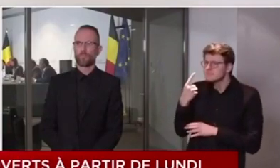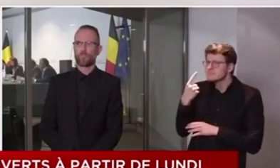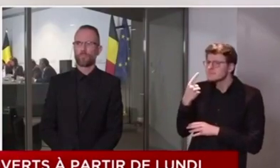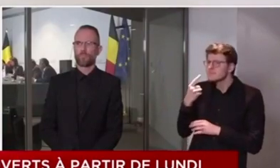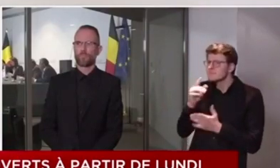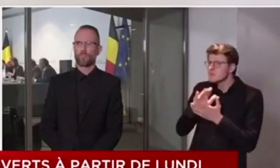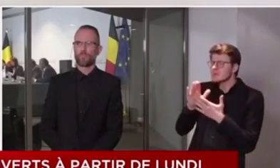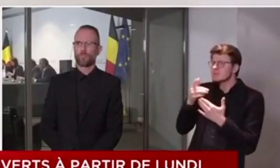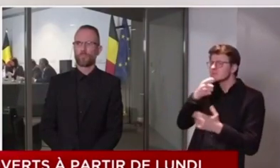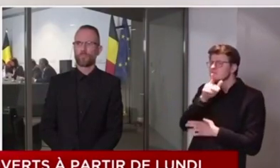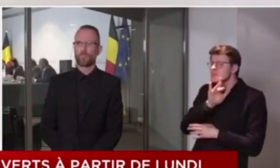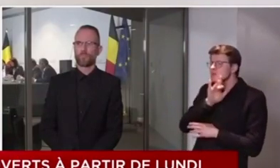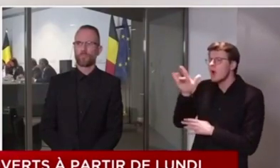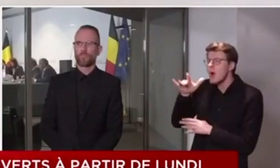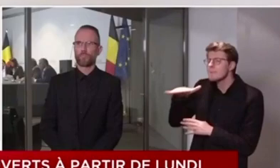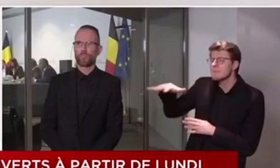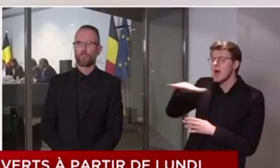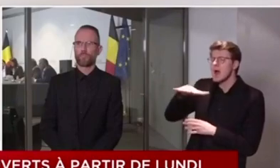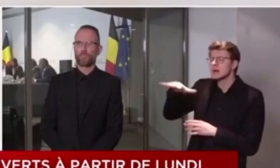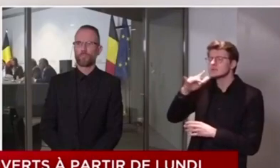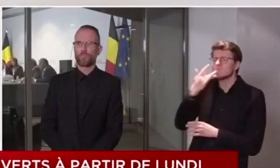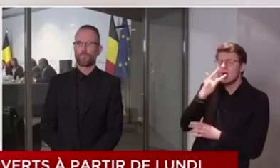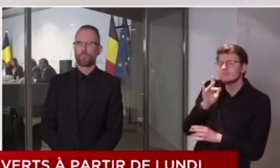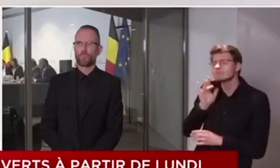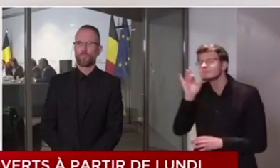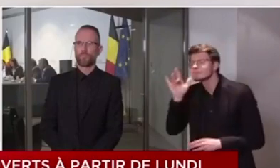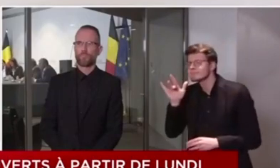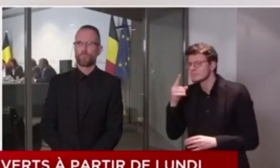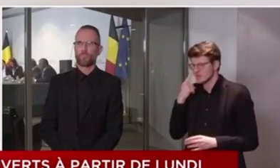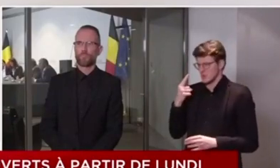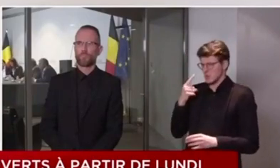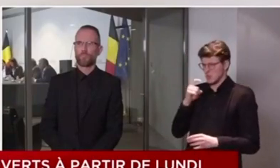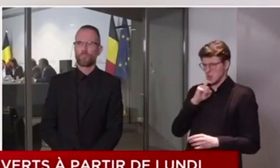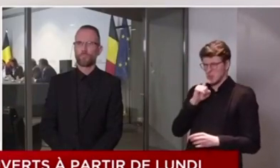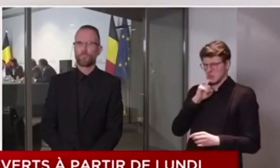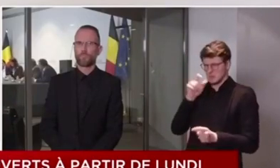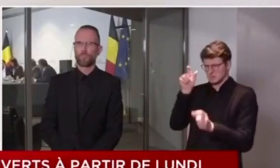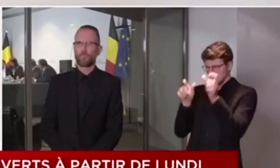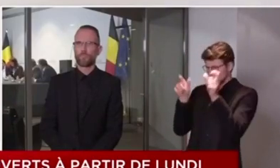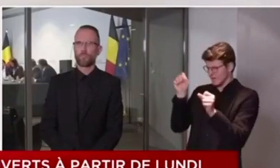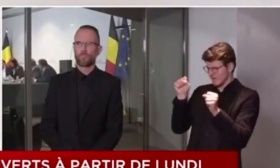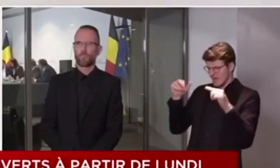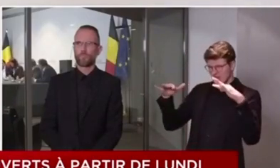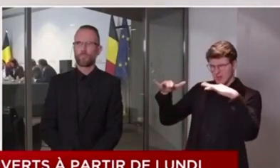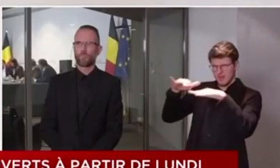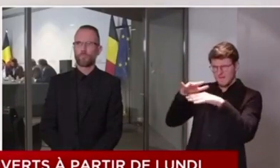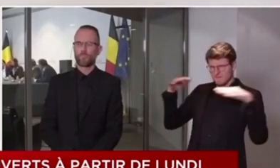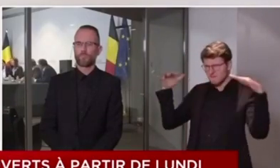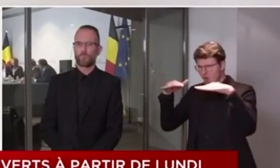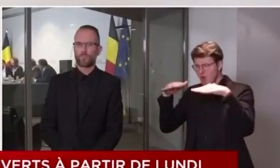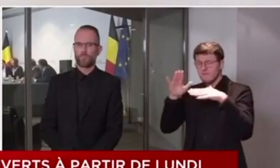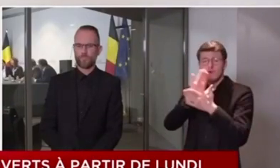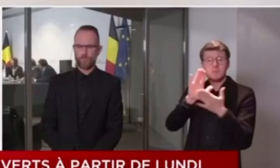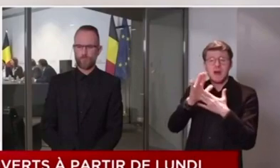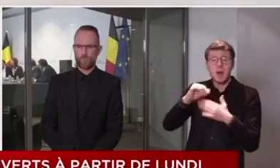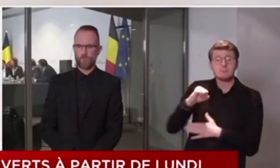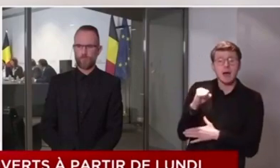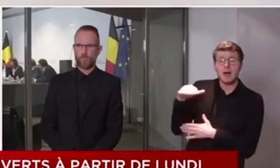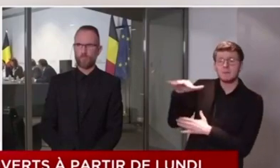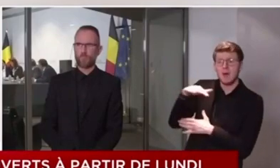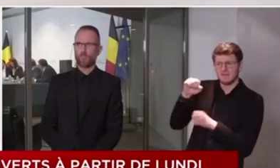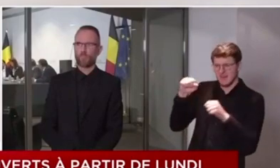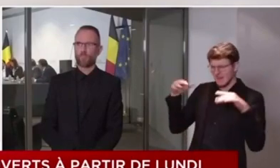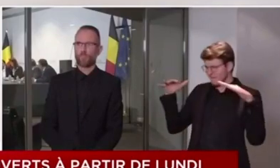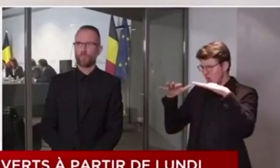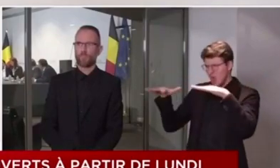Si vous vous rendez compte qu'il n'est pas possible de respecter une distance de sécurité lorsque vous vous promenez dans un parc, par exemple,